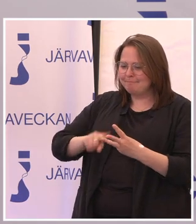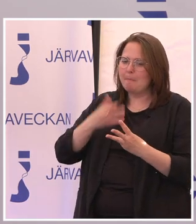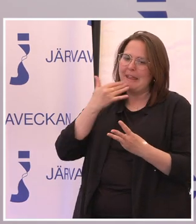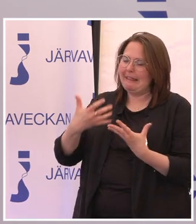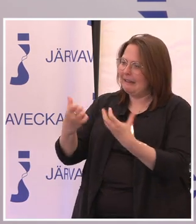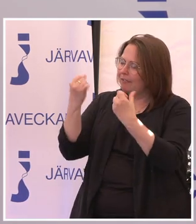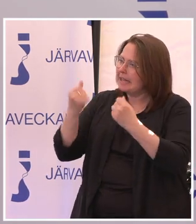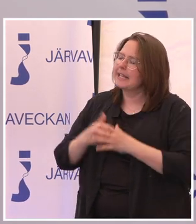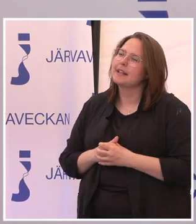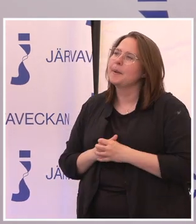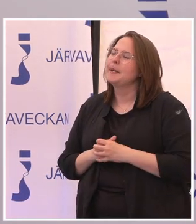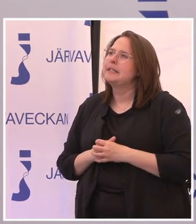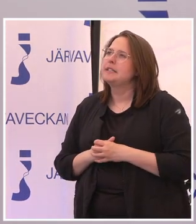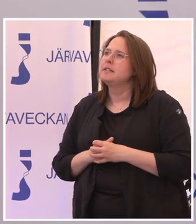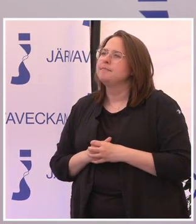jätteviktigt.